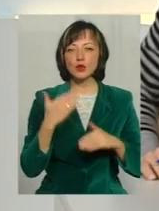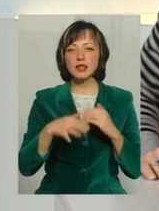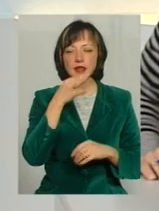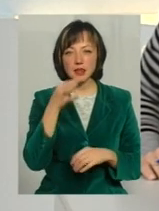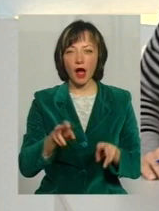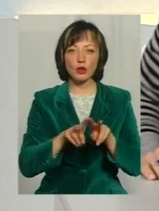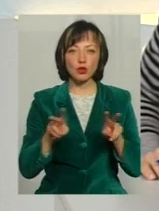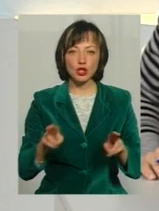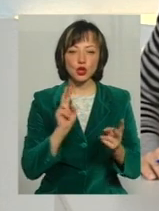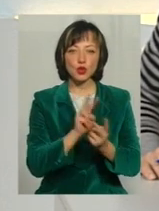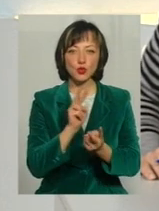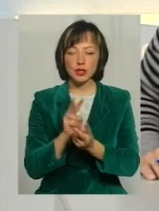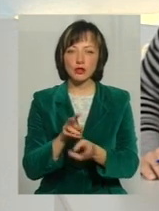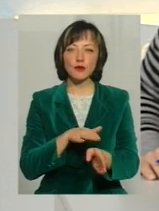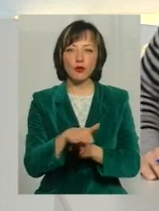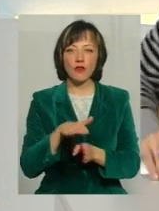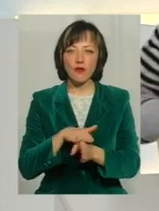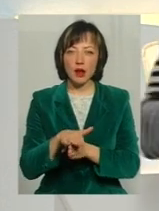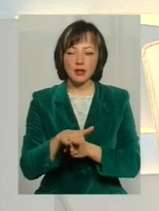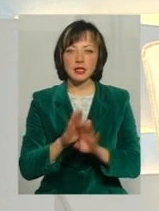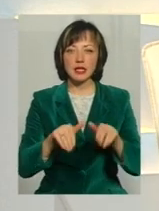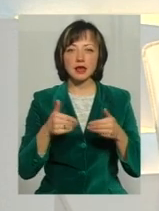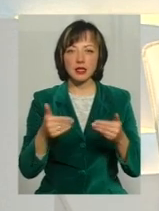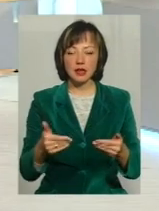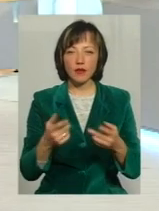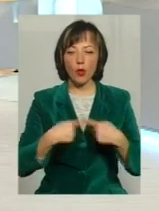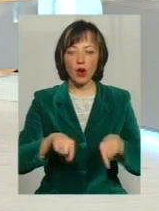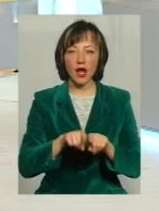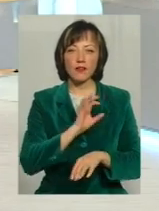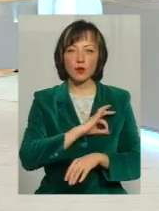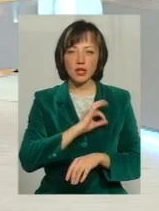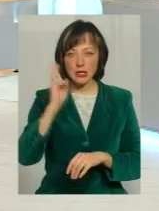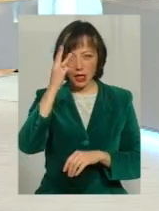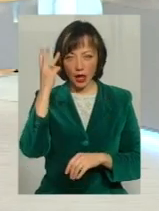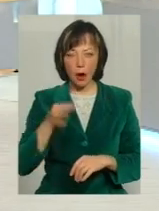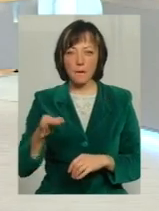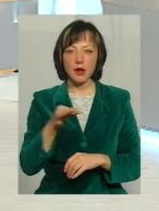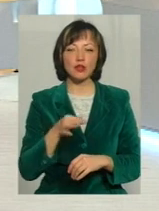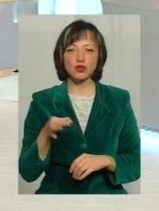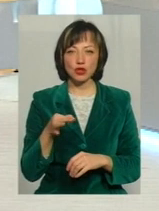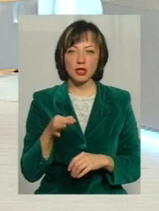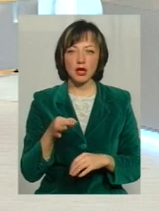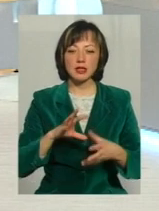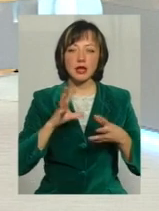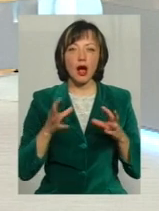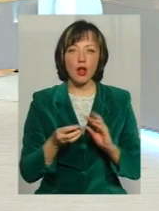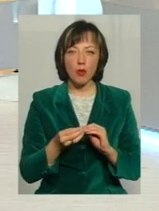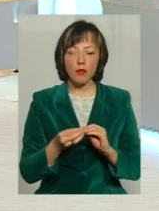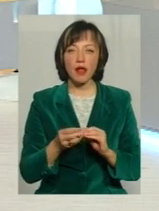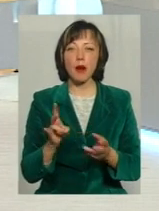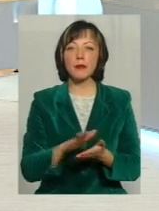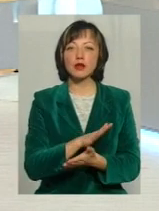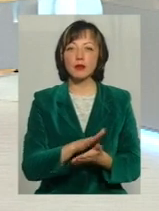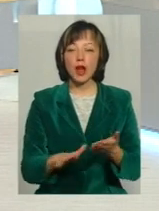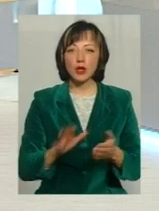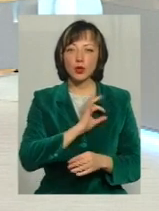Аналогічні зустрічі відбуваються за ініціативи Зокрема і органів юстиції на Хмельниччині Загалом на безоплатну